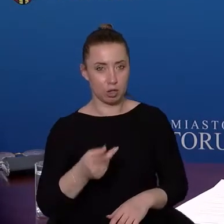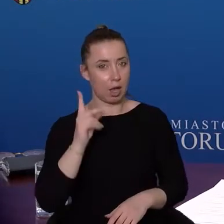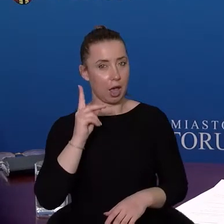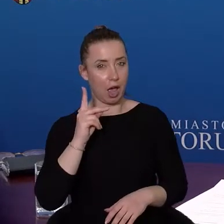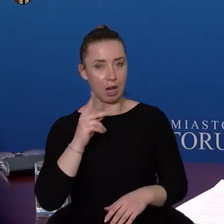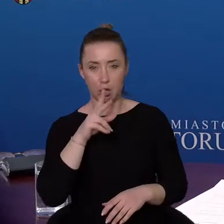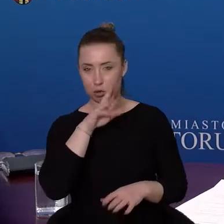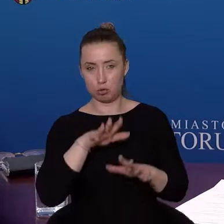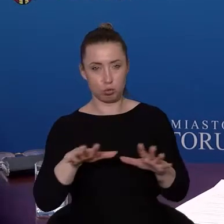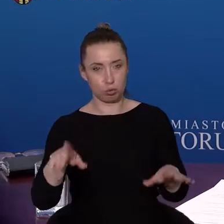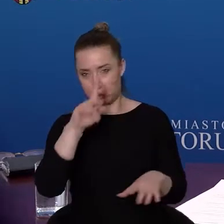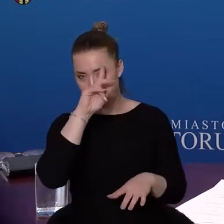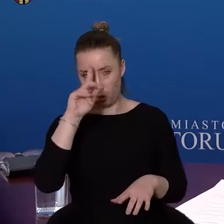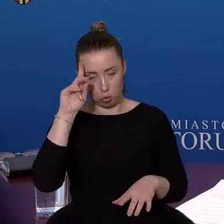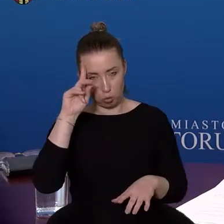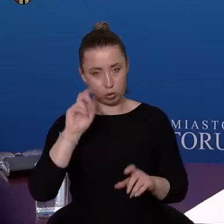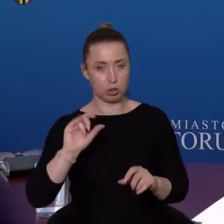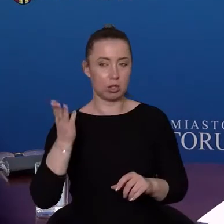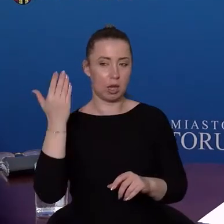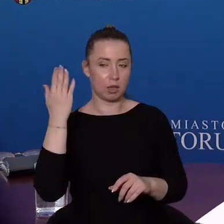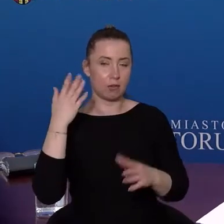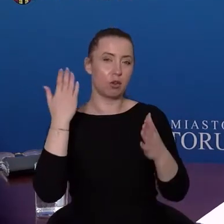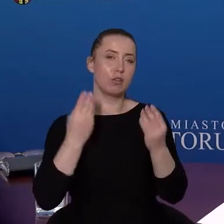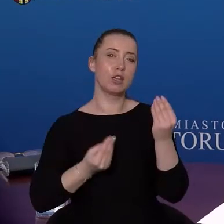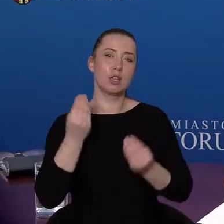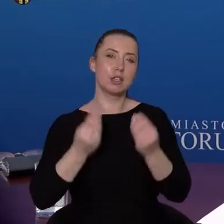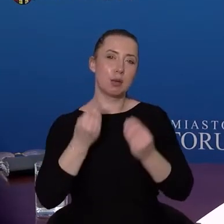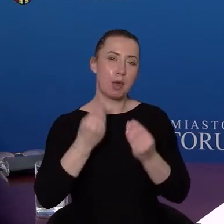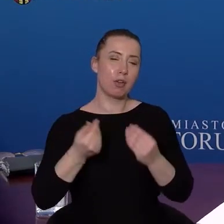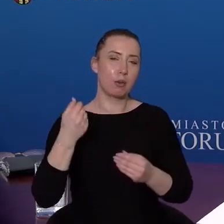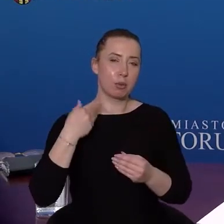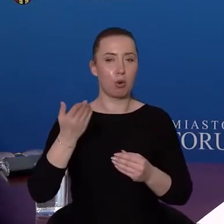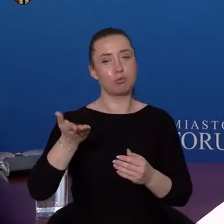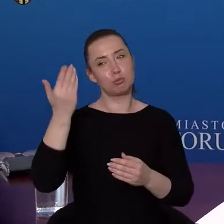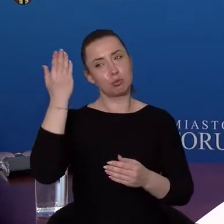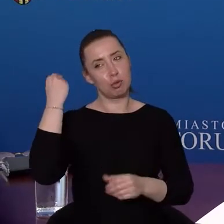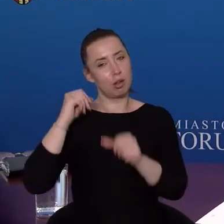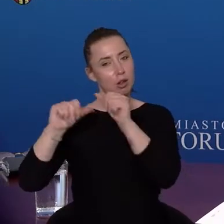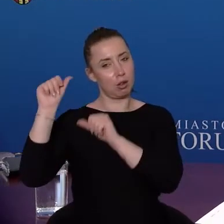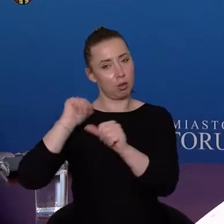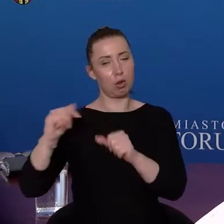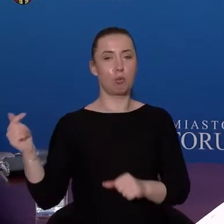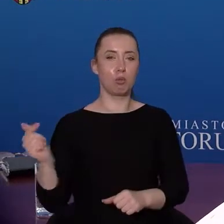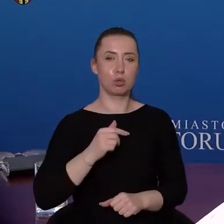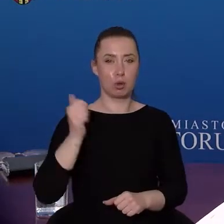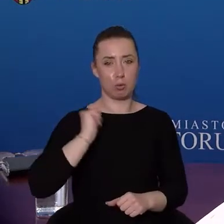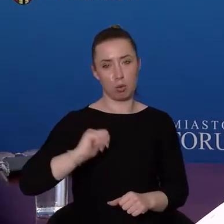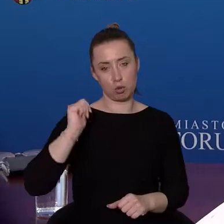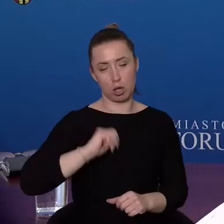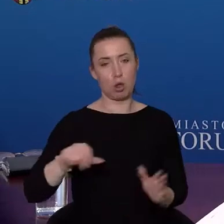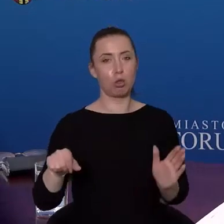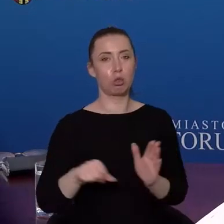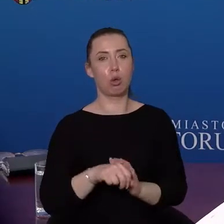zgromadzenie nasze powszechne, radosne, jakie bywało w latach wcześniejszych, musimy na nie poczekać do